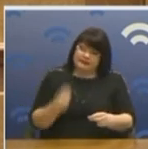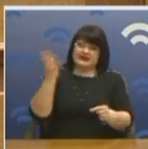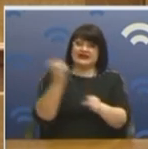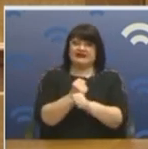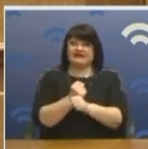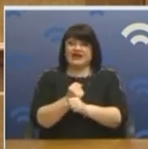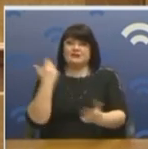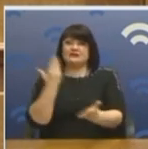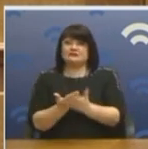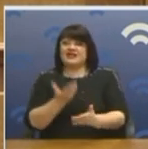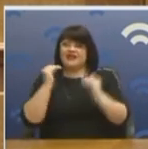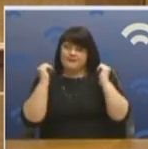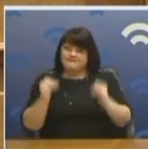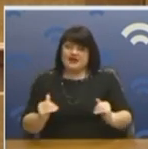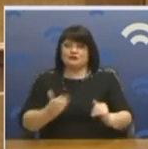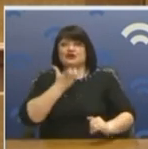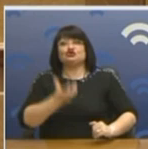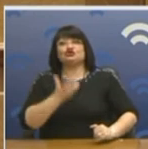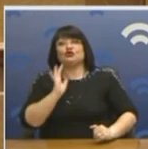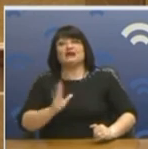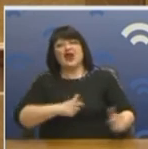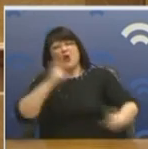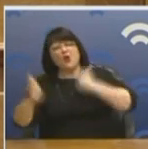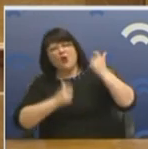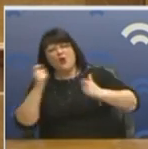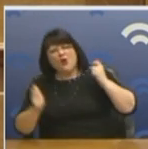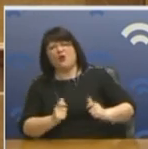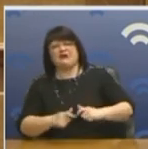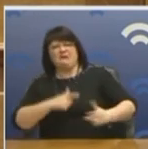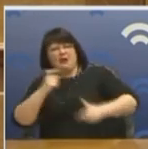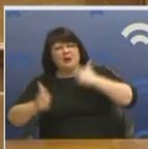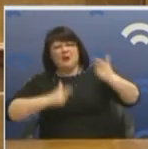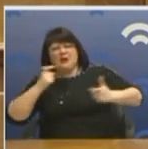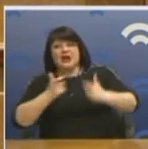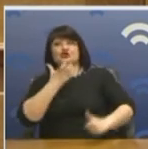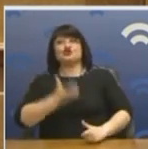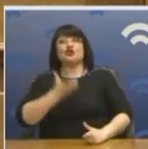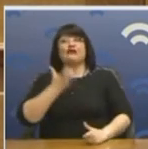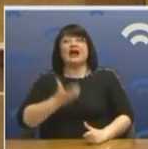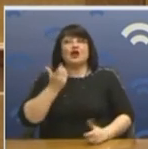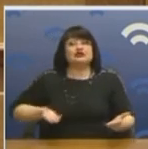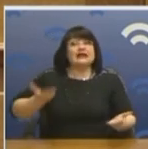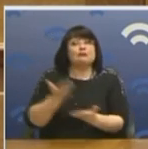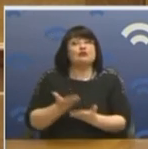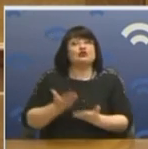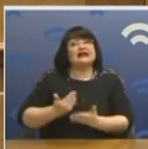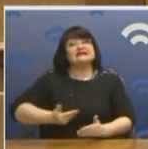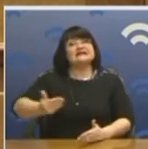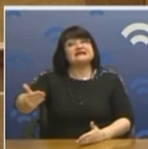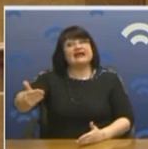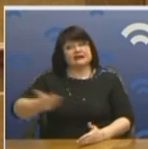Προτείνουμε σοβαρά, θα έχουμε προτάσεις όχι κραυγές, όχι αλλαγμούς σοβαρότητα και θα αυξάνουν τα ποστά μας συνεχώς.